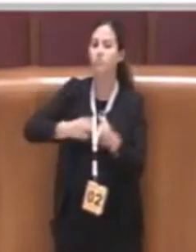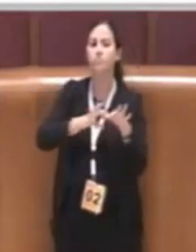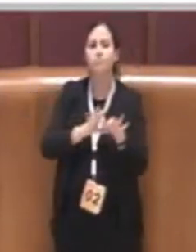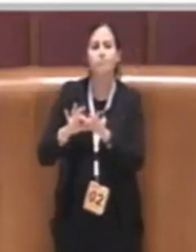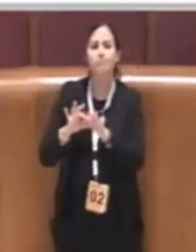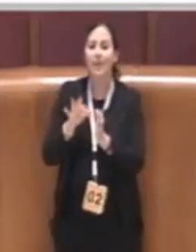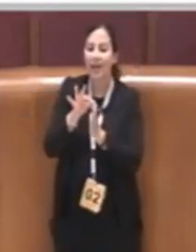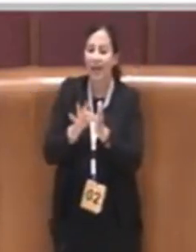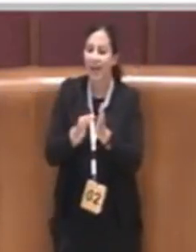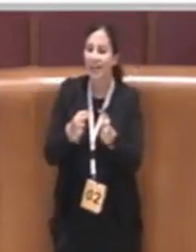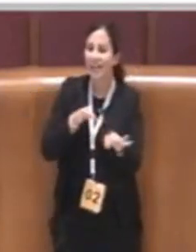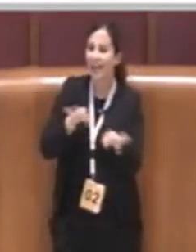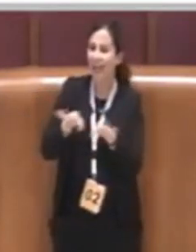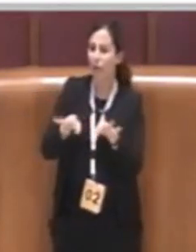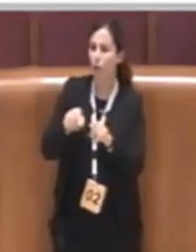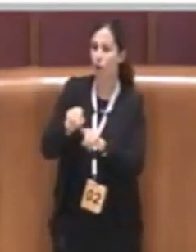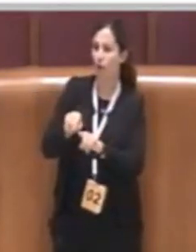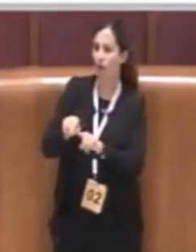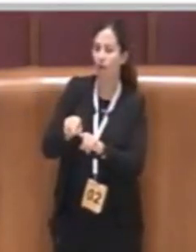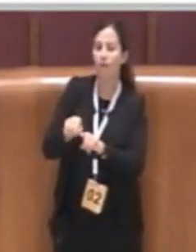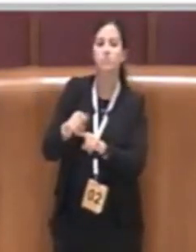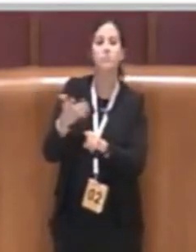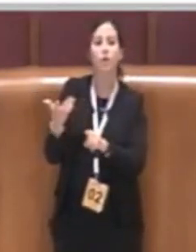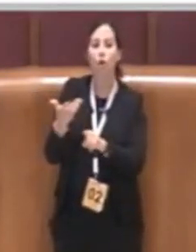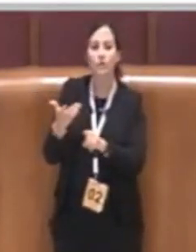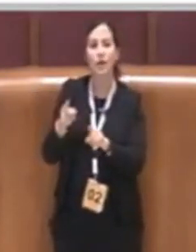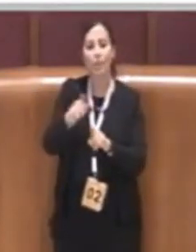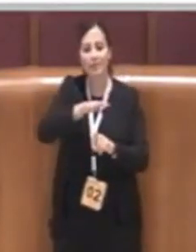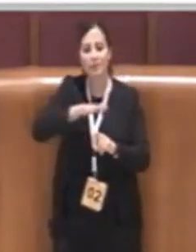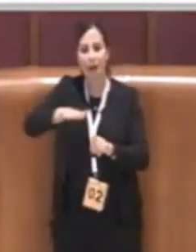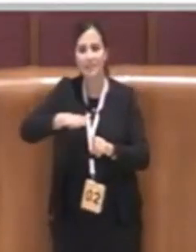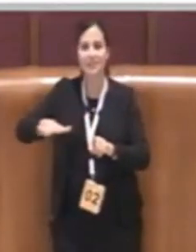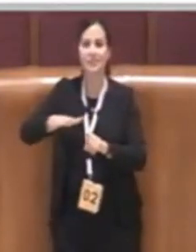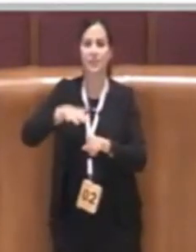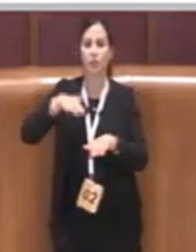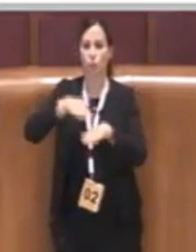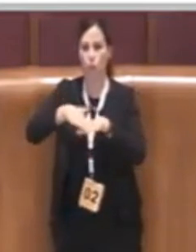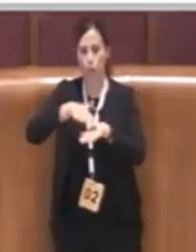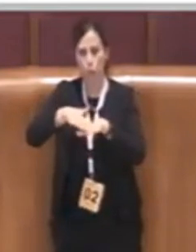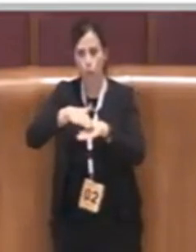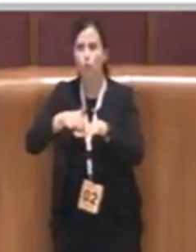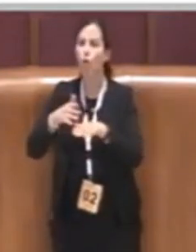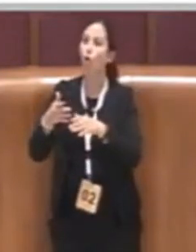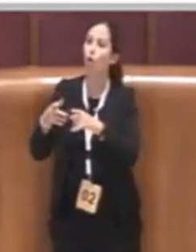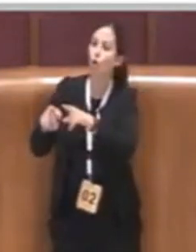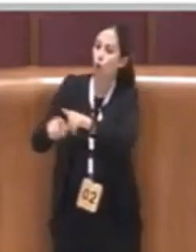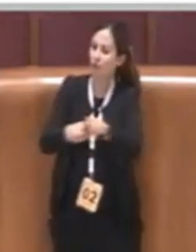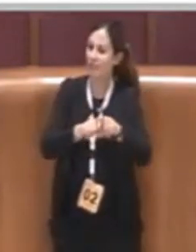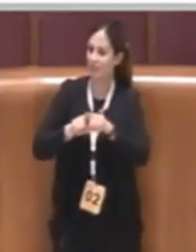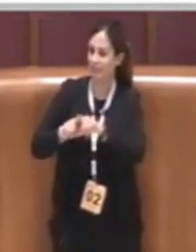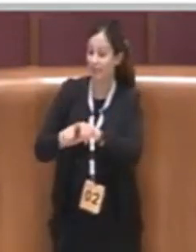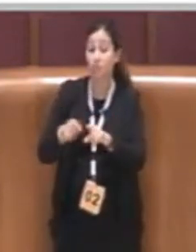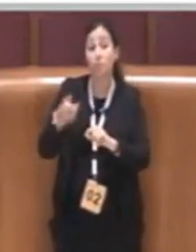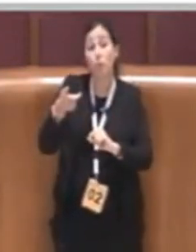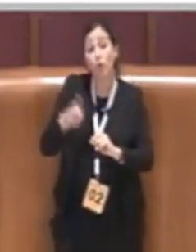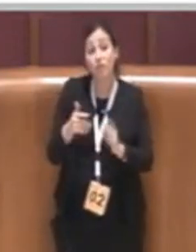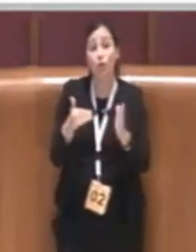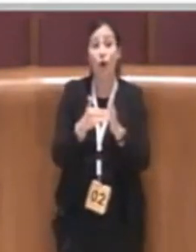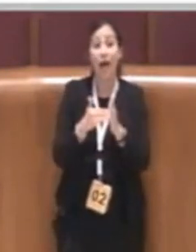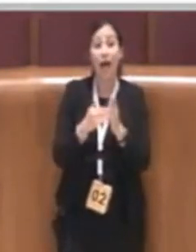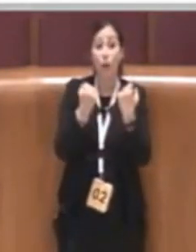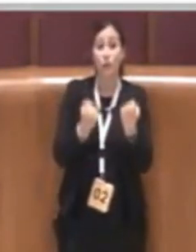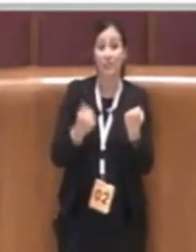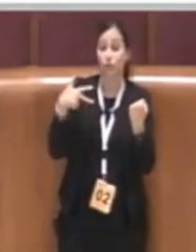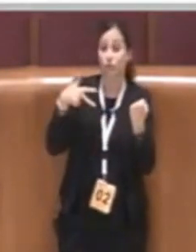particolare degli spazi condivisi perché l'housing sociale ha questa caratteristica magari di prevedere degli